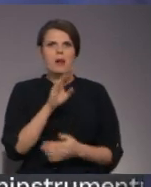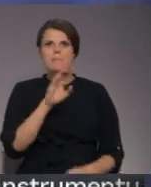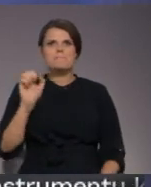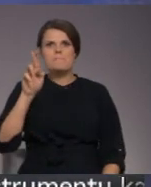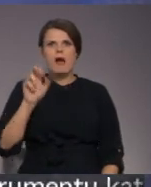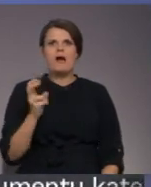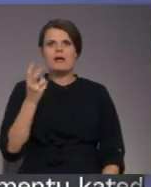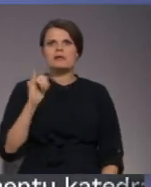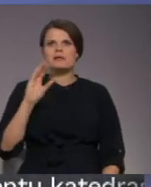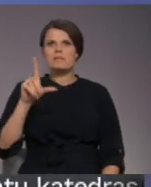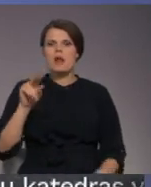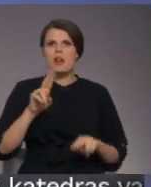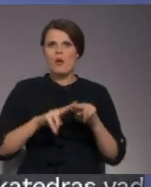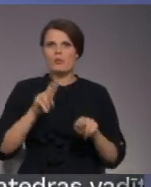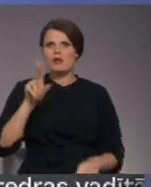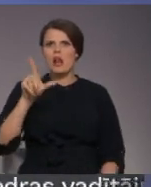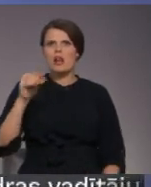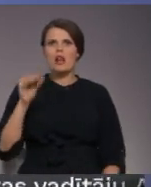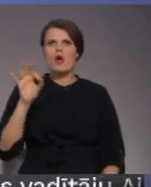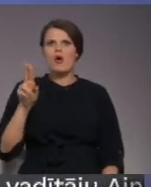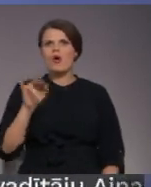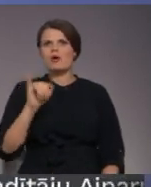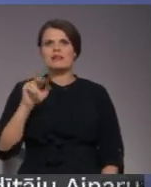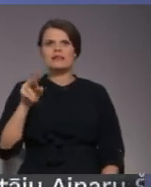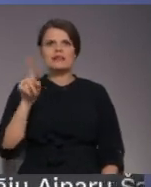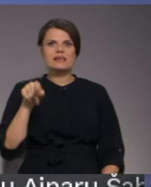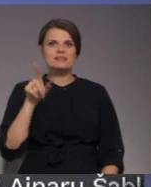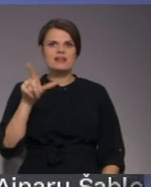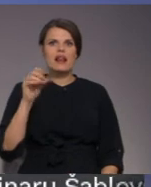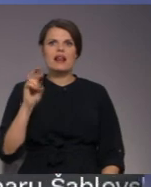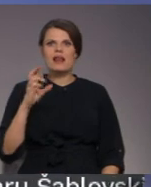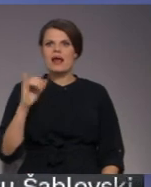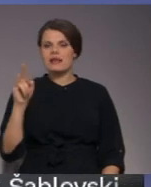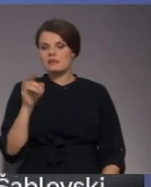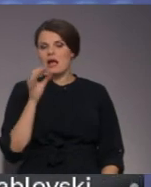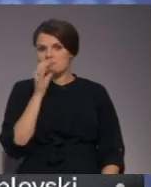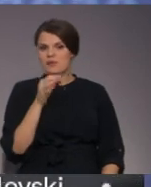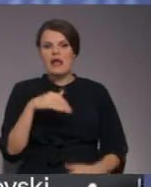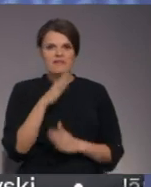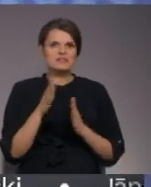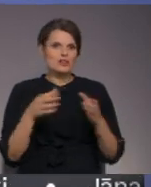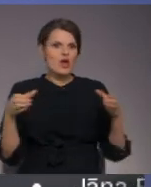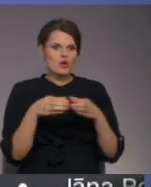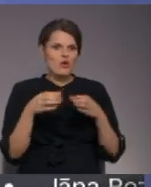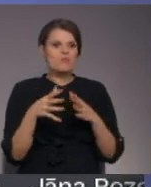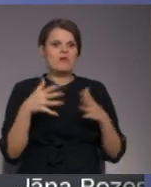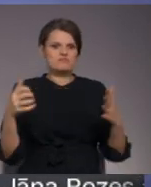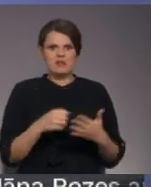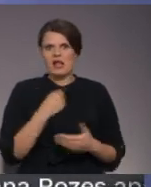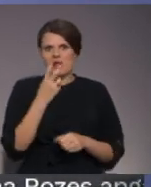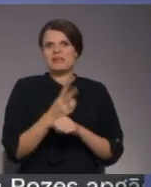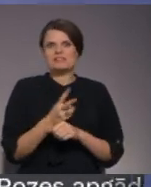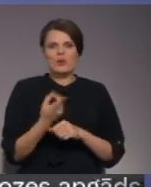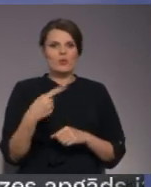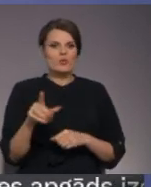aktieris Leonīdes Lents. Nu, jāsaka, mums visais pālmaņu nakts komandai šis ir ļoti liels izaicinājums, jo